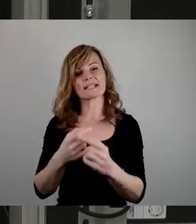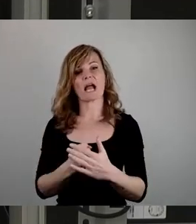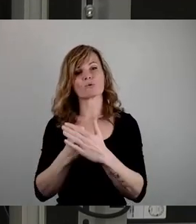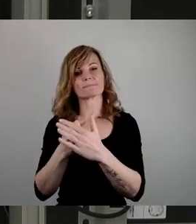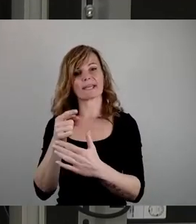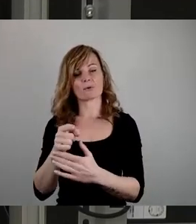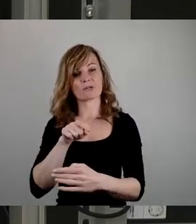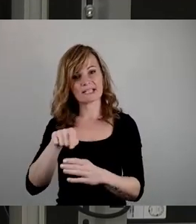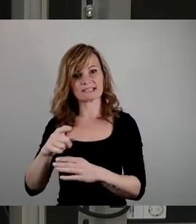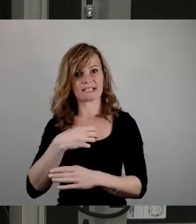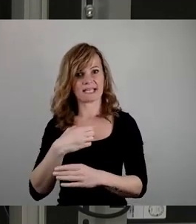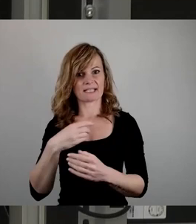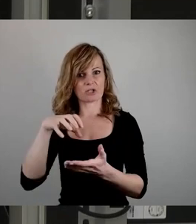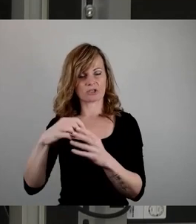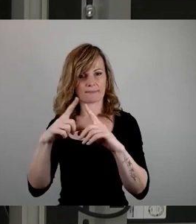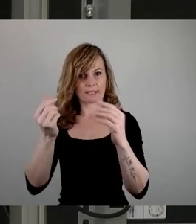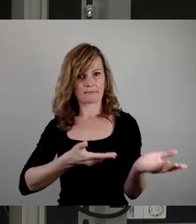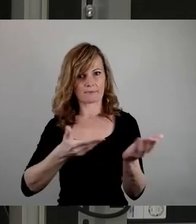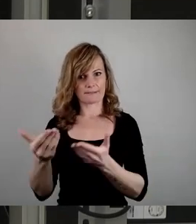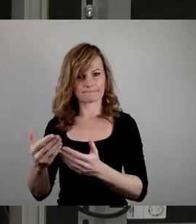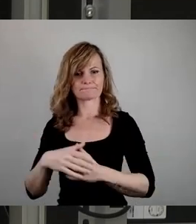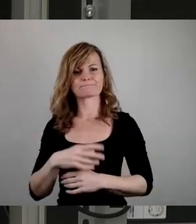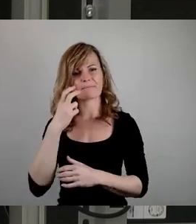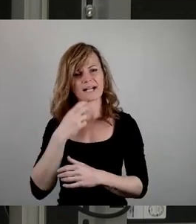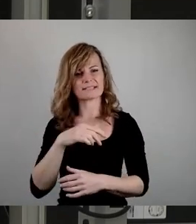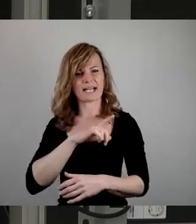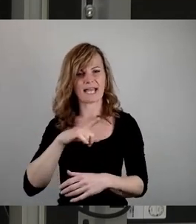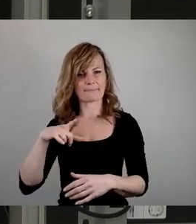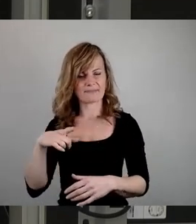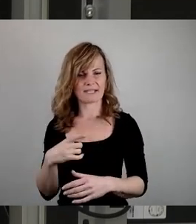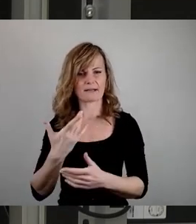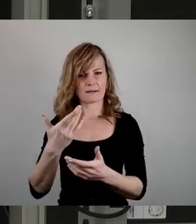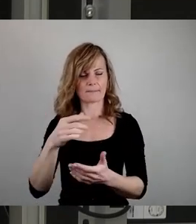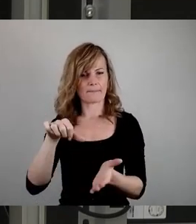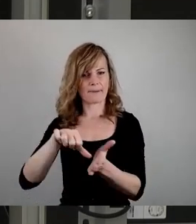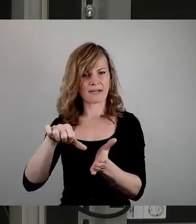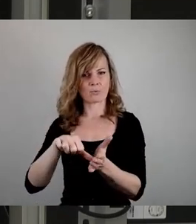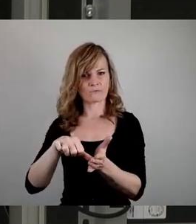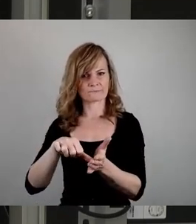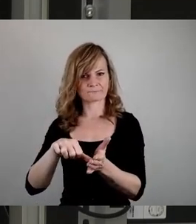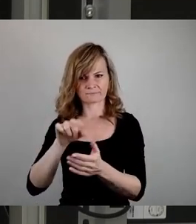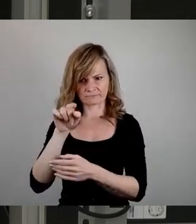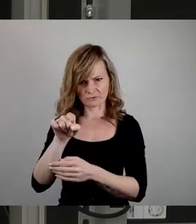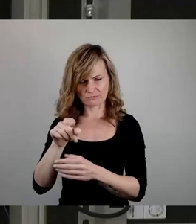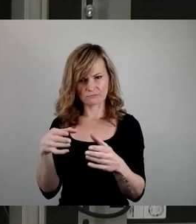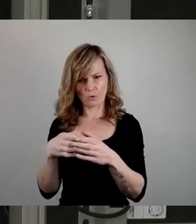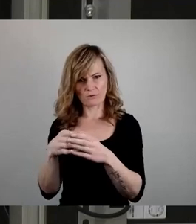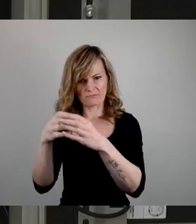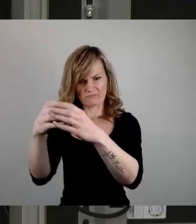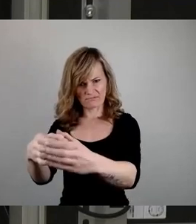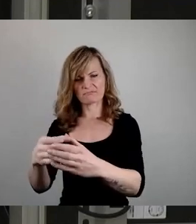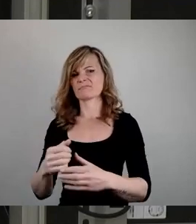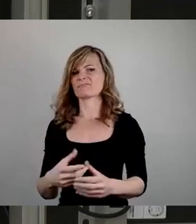avisierte Begegnungsstätte am Alten Leipziger Bahnhof stellt in diesem Zusammenhang wiederum eine Separierung dar. Der Ort weg vom